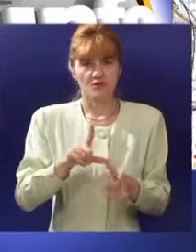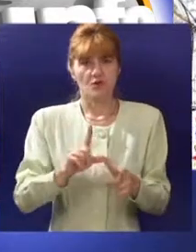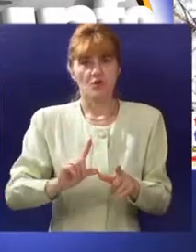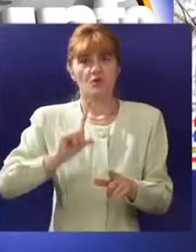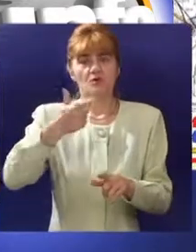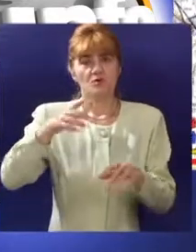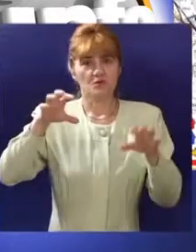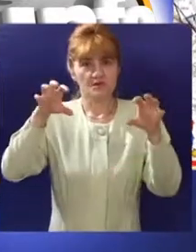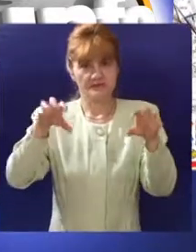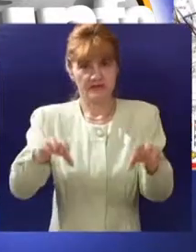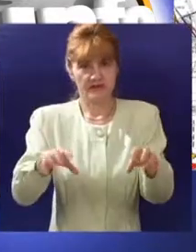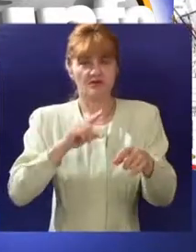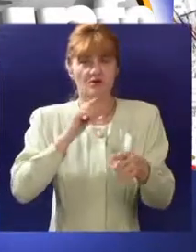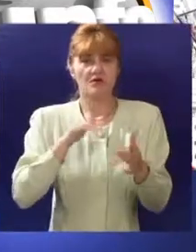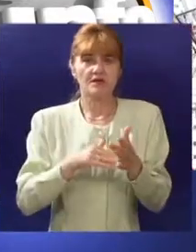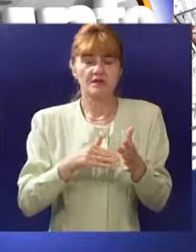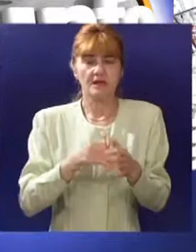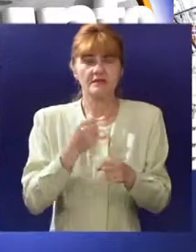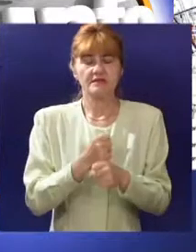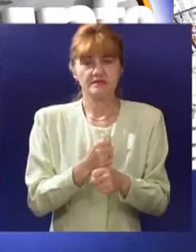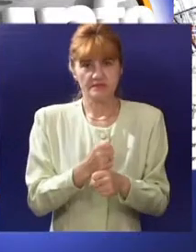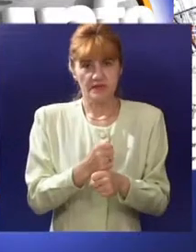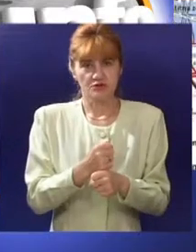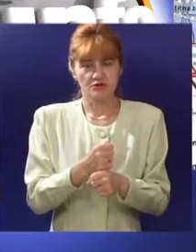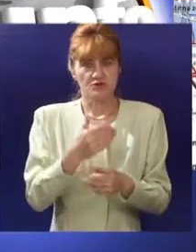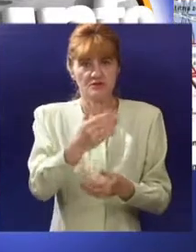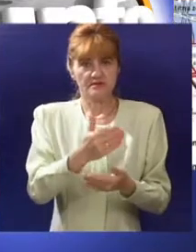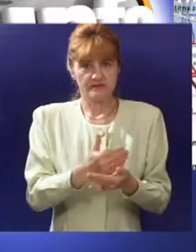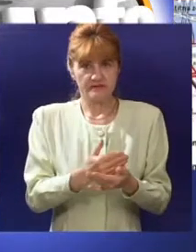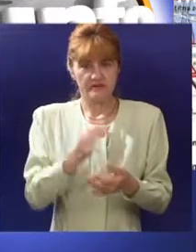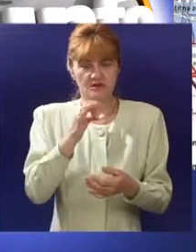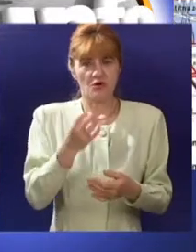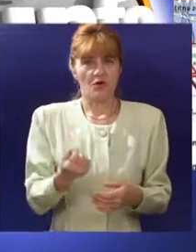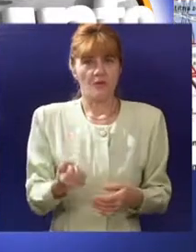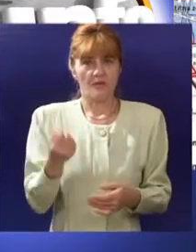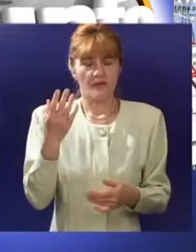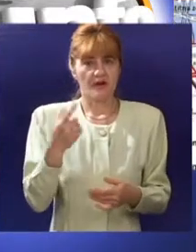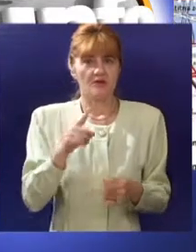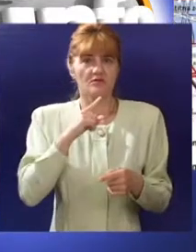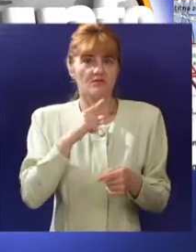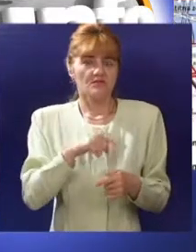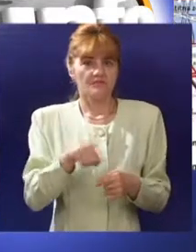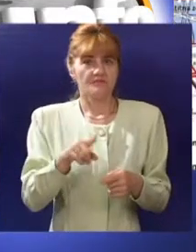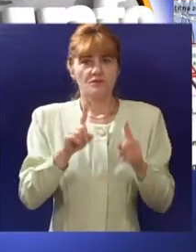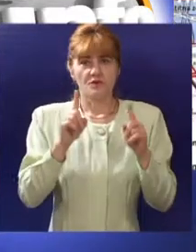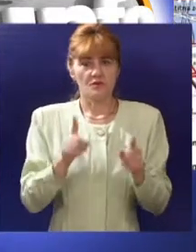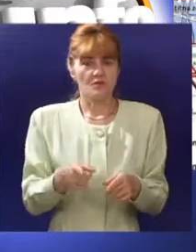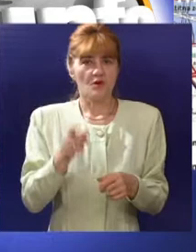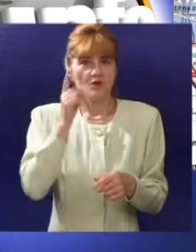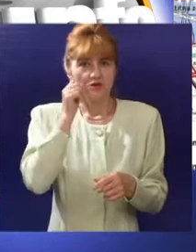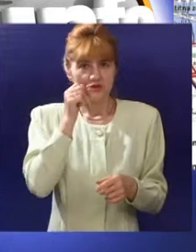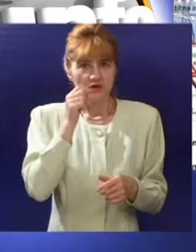je da se u drugom sektoru koji je bio u prvom stepenu zaštite, što znači da se po zakonu zaštiti prirode isključuju mogućnosti